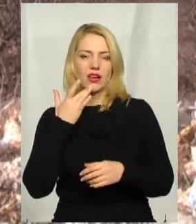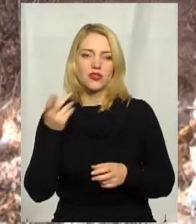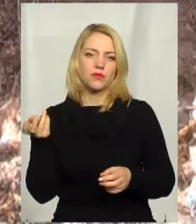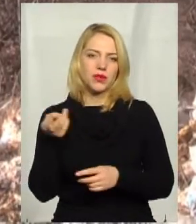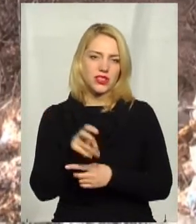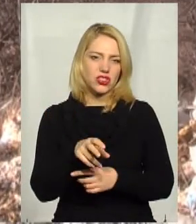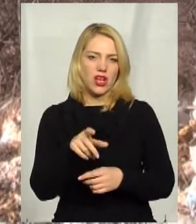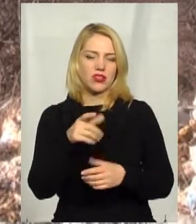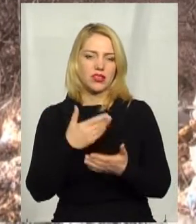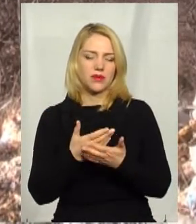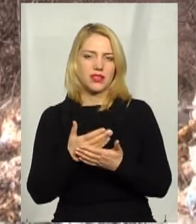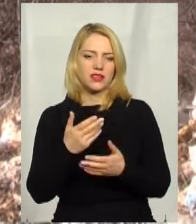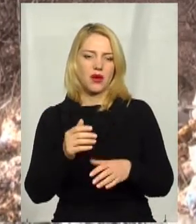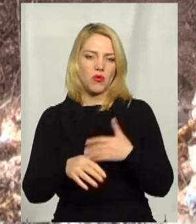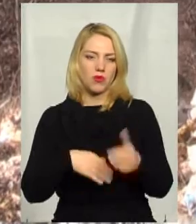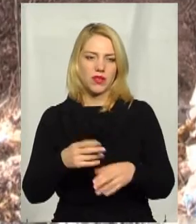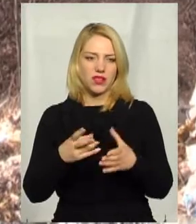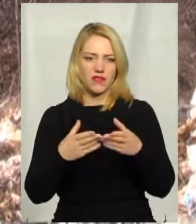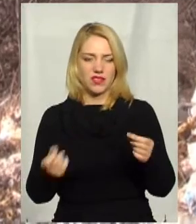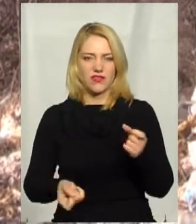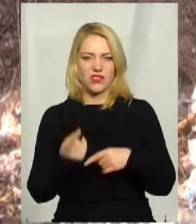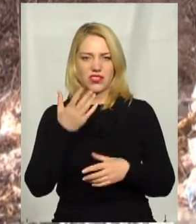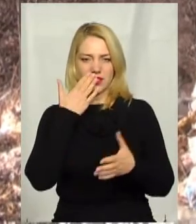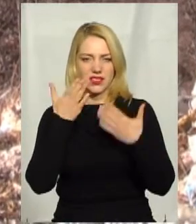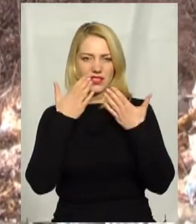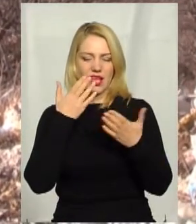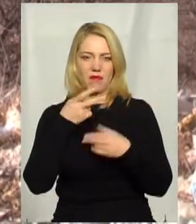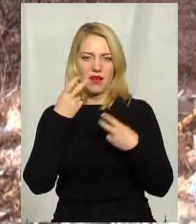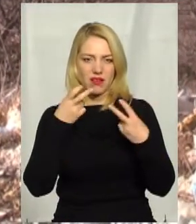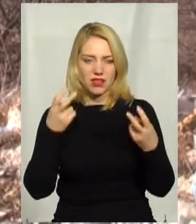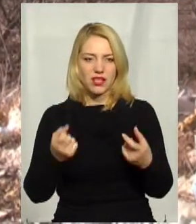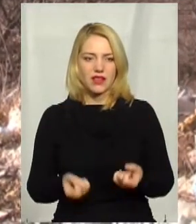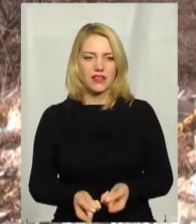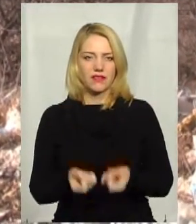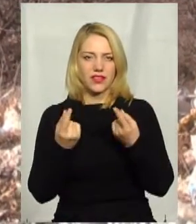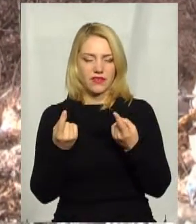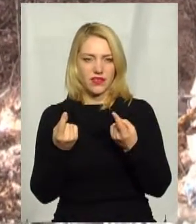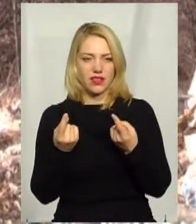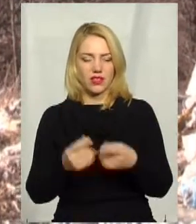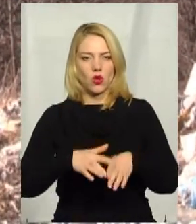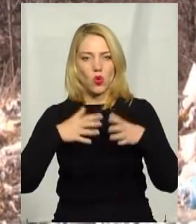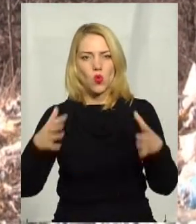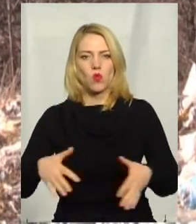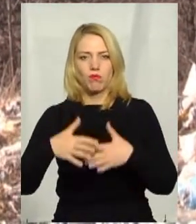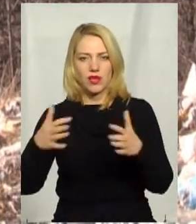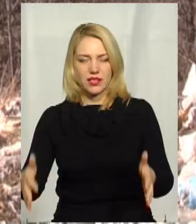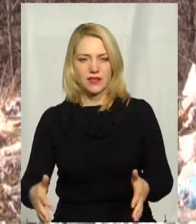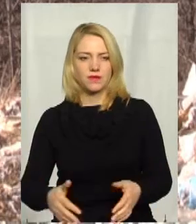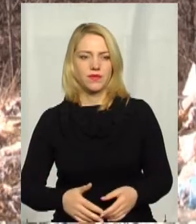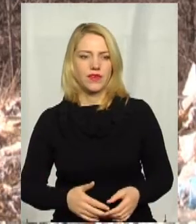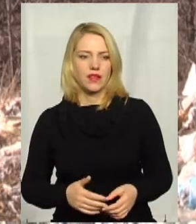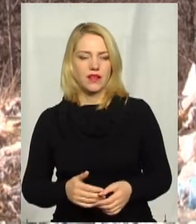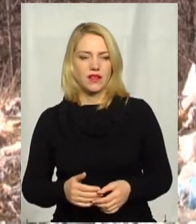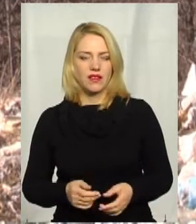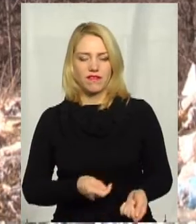І навісні виявилися неприємні запахи, і виявили купи вивезених